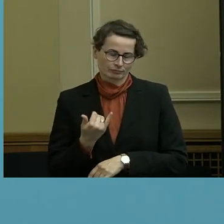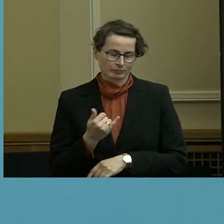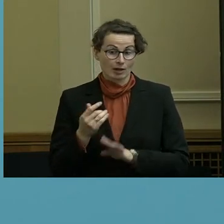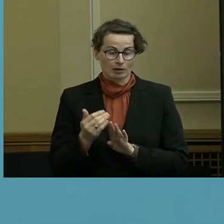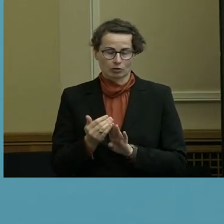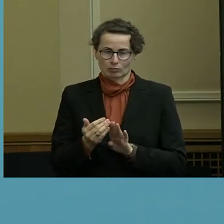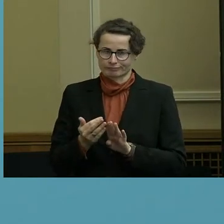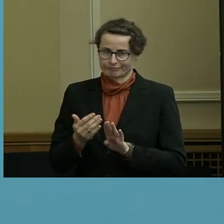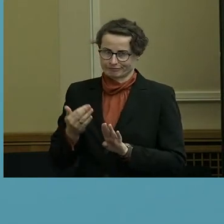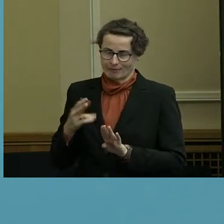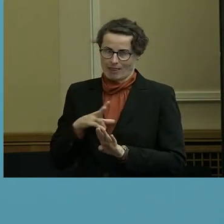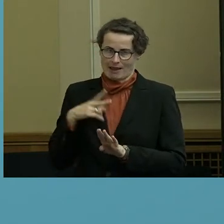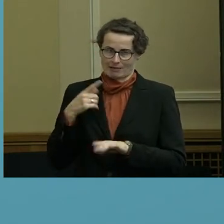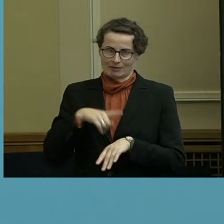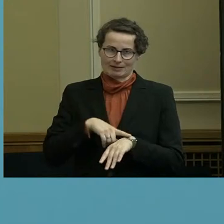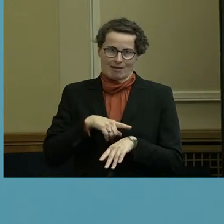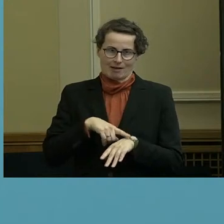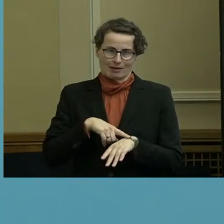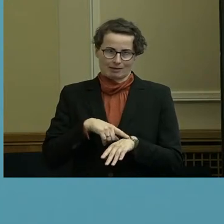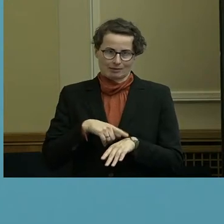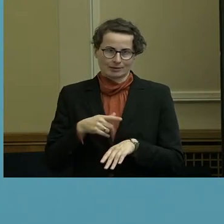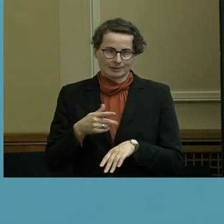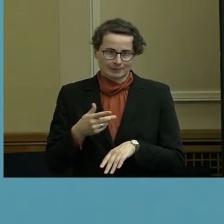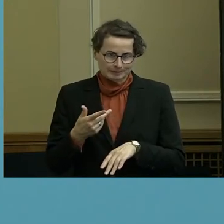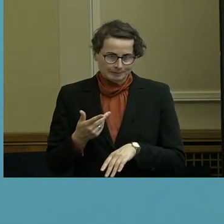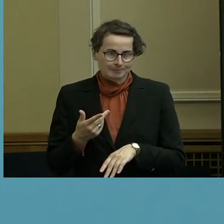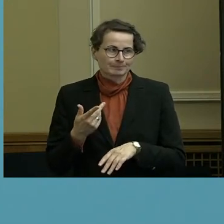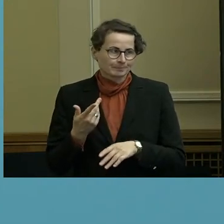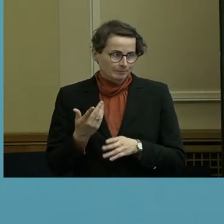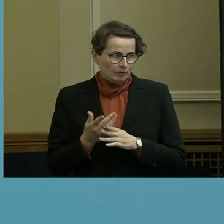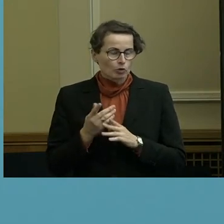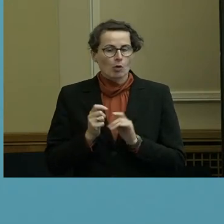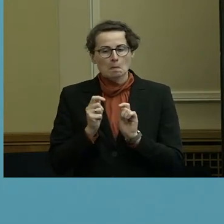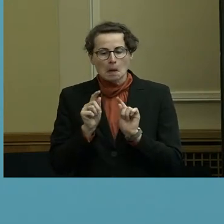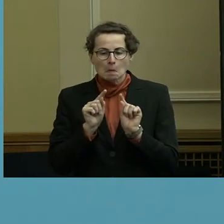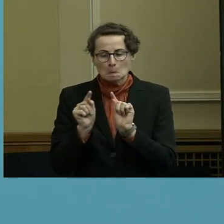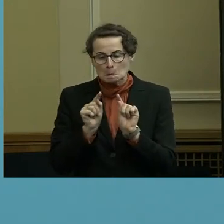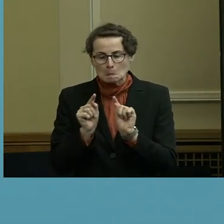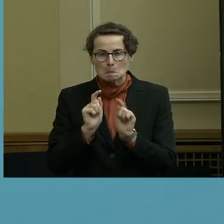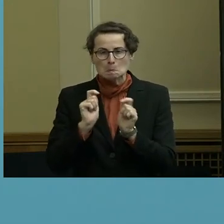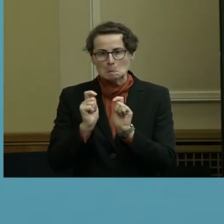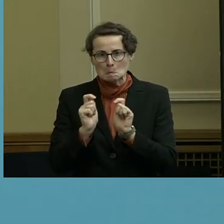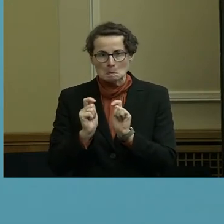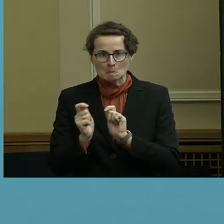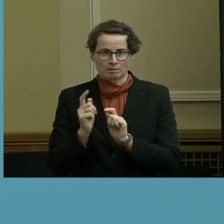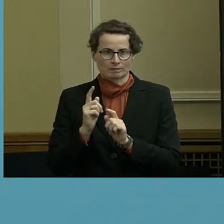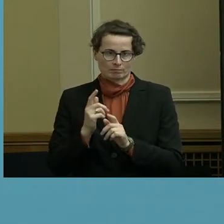längeren Zeitraum dort das eine oder andere Gespräch geführt.